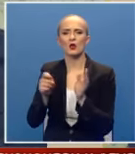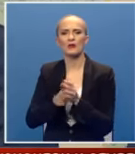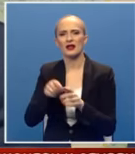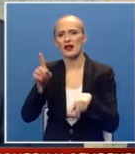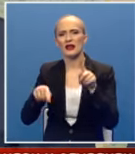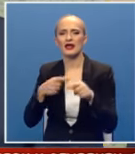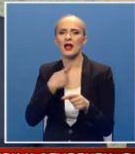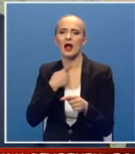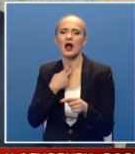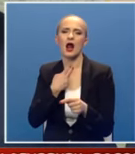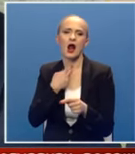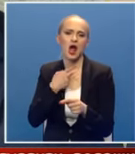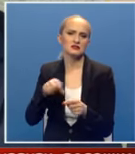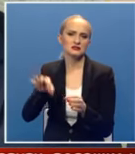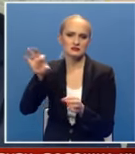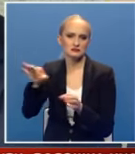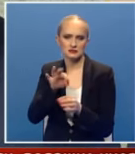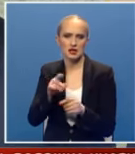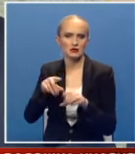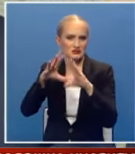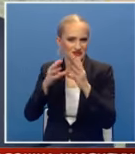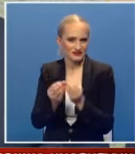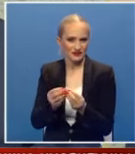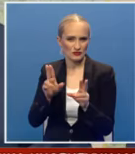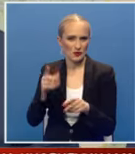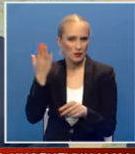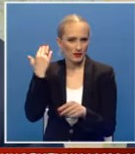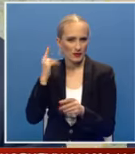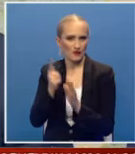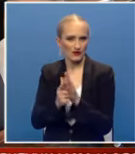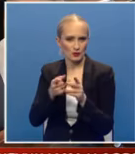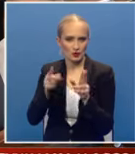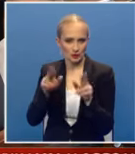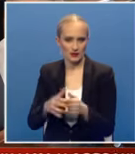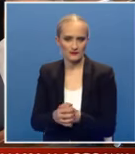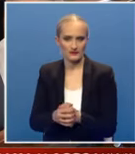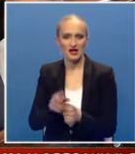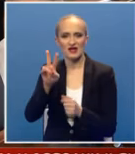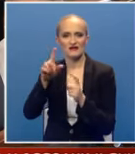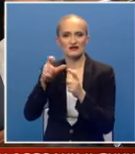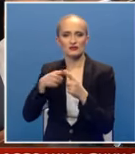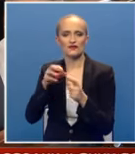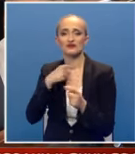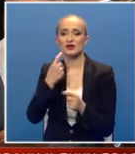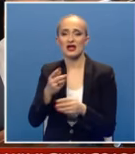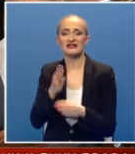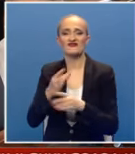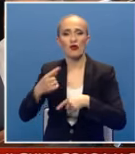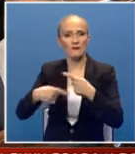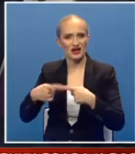određenih klasa, imali smo sve to u nekom prethodnom vremenu. Višković je napomenuo da drvo